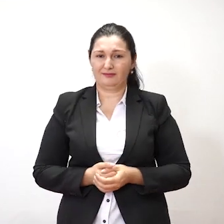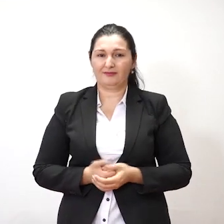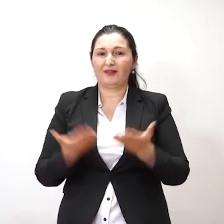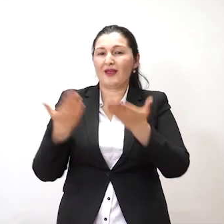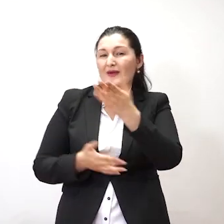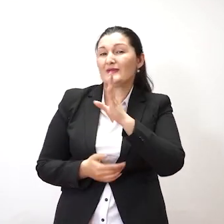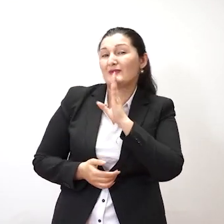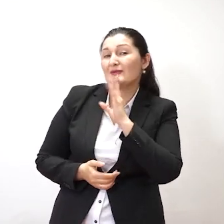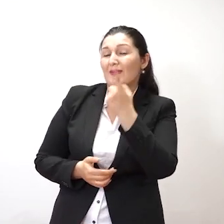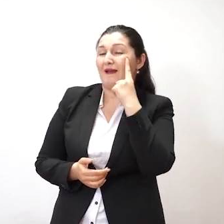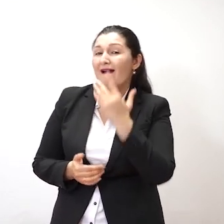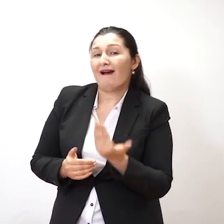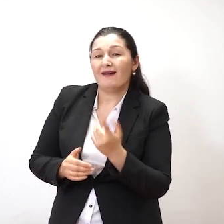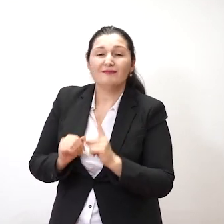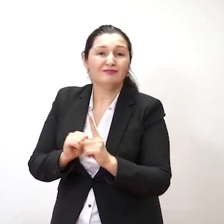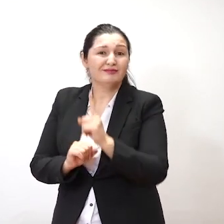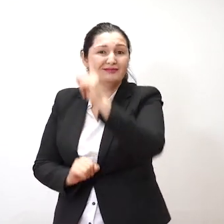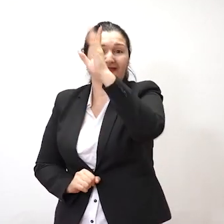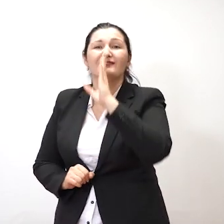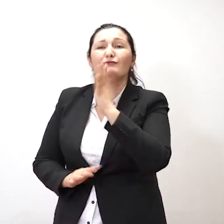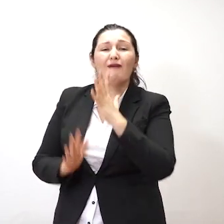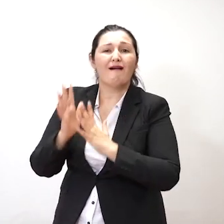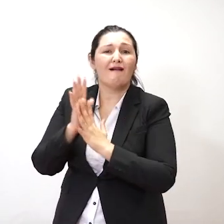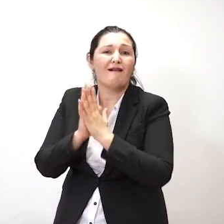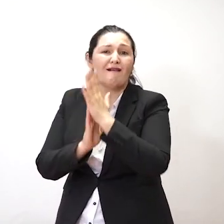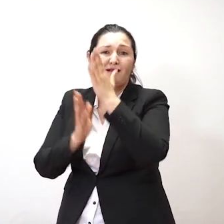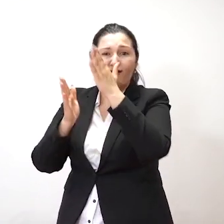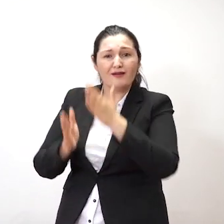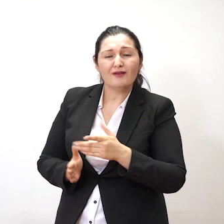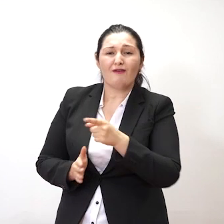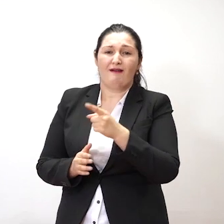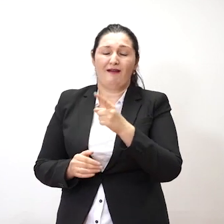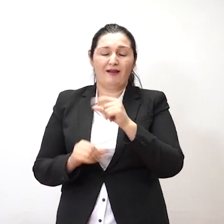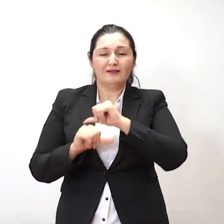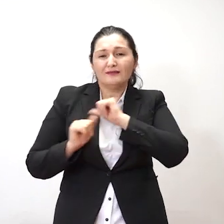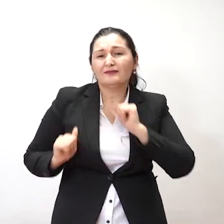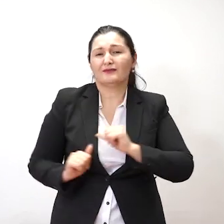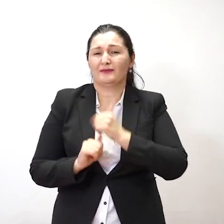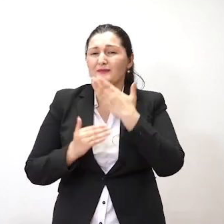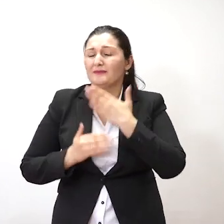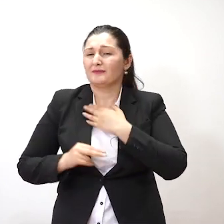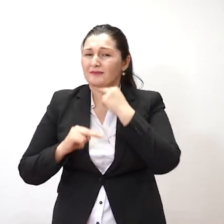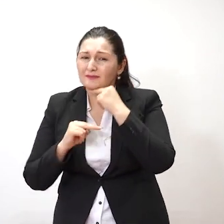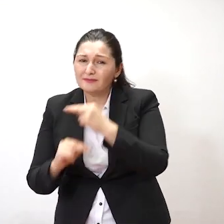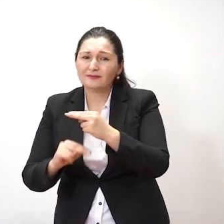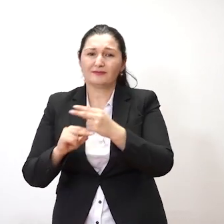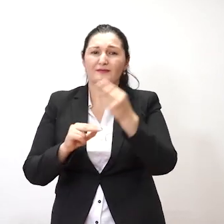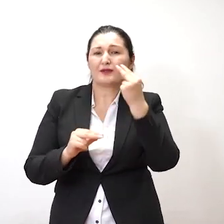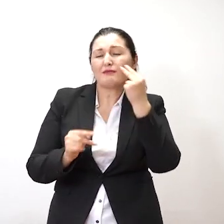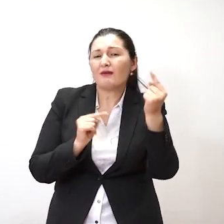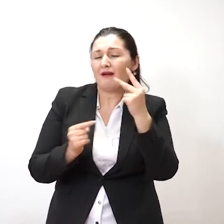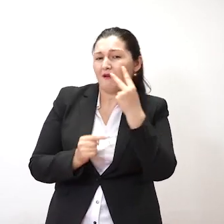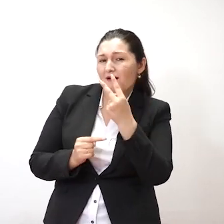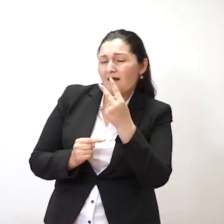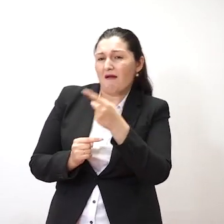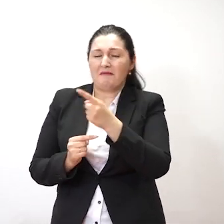شما دوخت هاتش را بزرگ می کنین، اونیست از شوید مهروبانی و سمیمیتی که باید مرد نسبتی رو